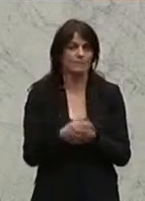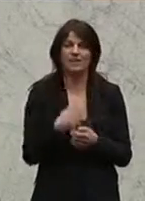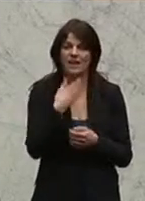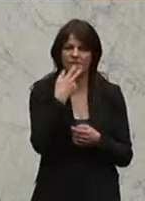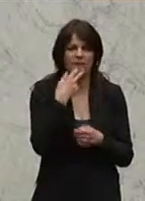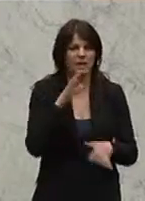SPÖ.